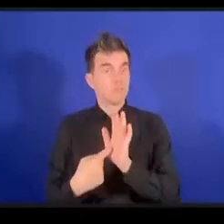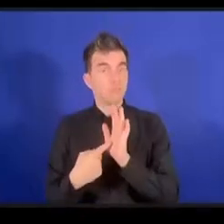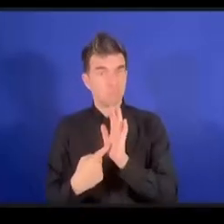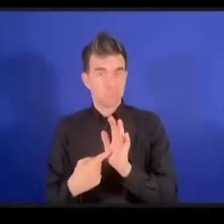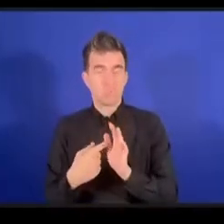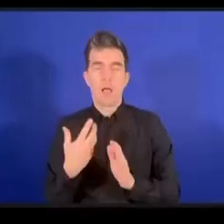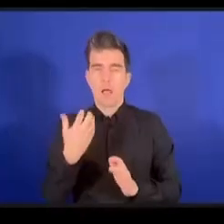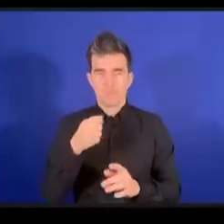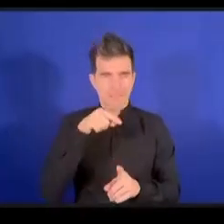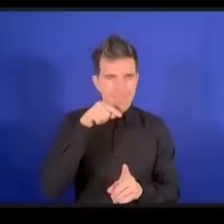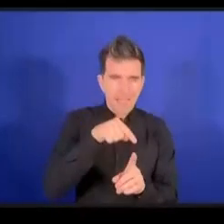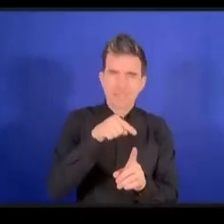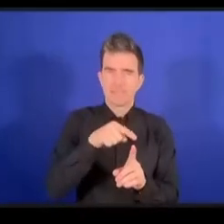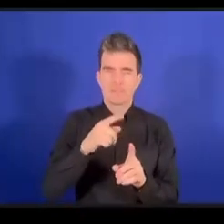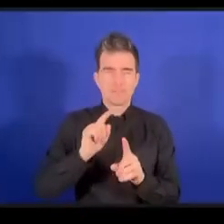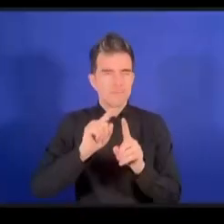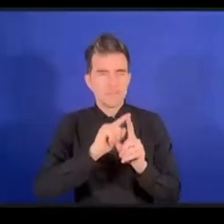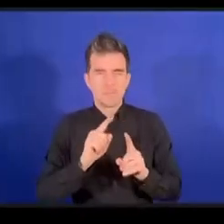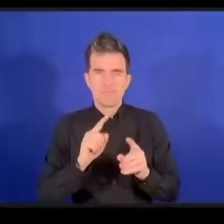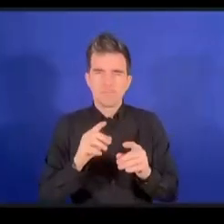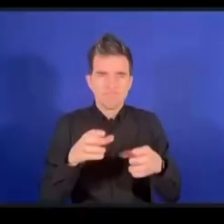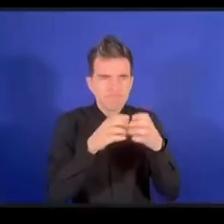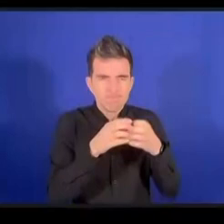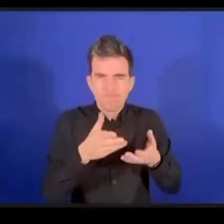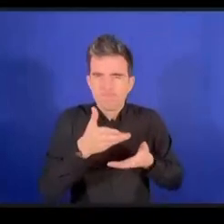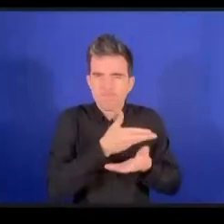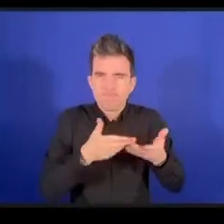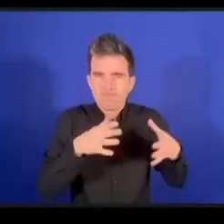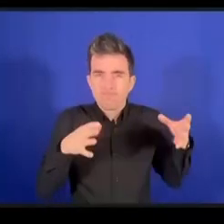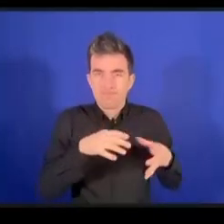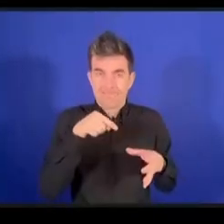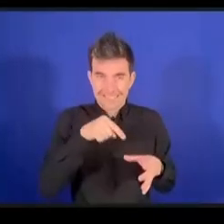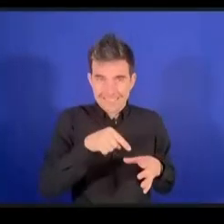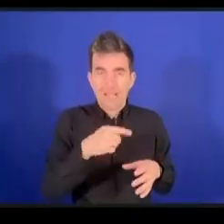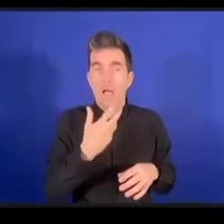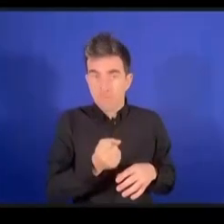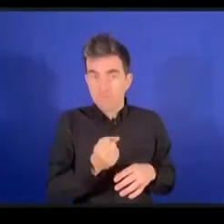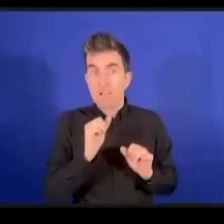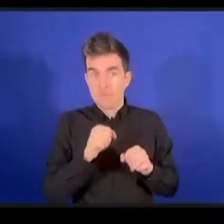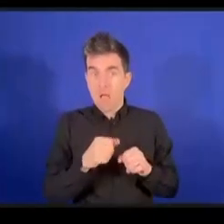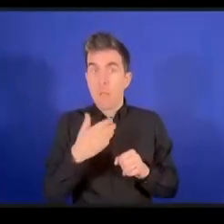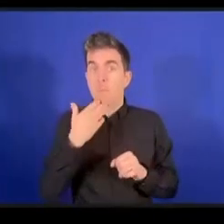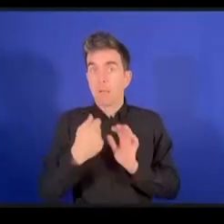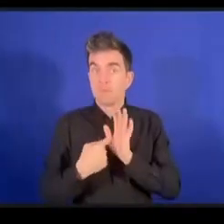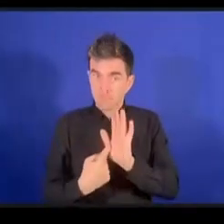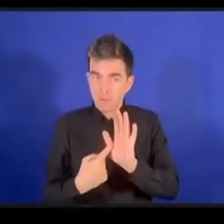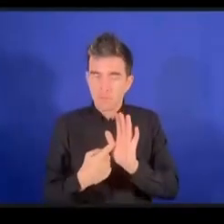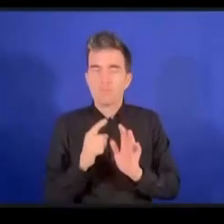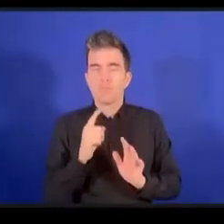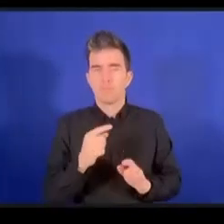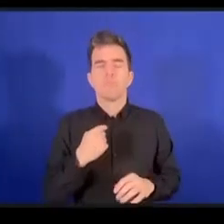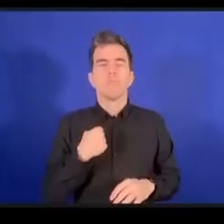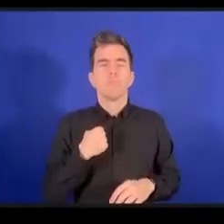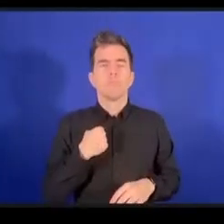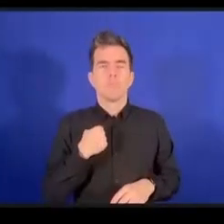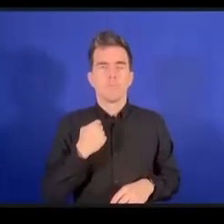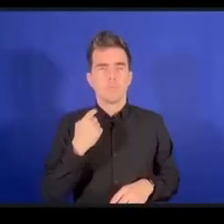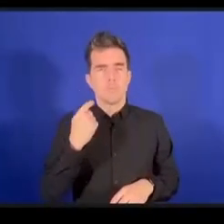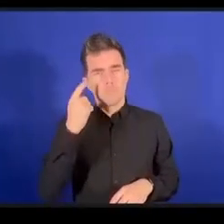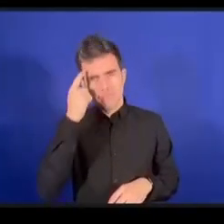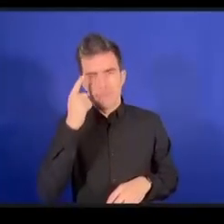التعاون ووقع هذا التعاون على صناعتنا برأي أن